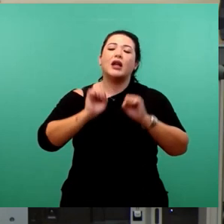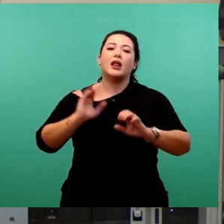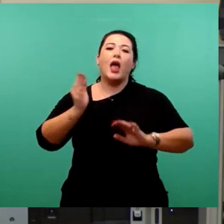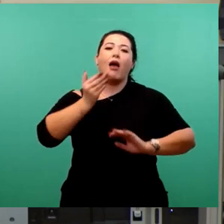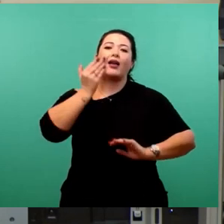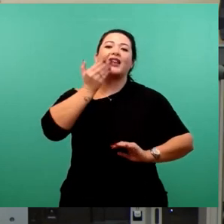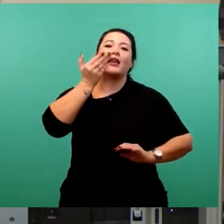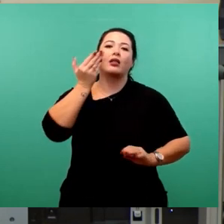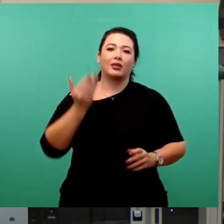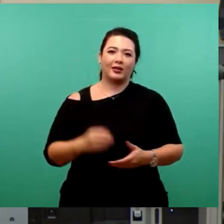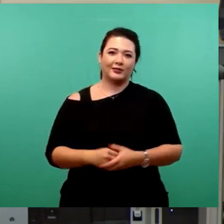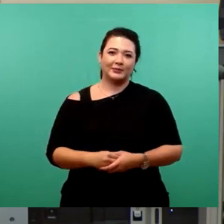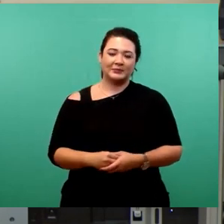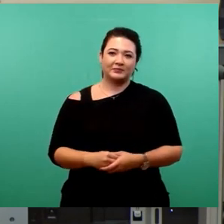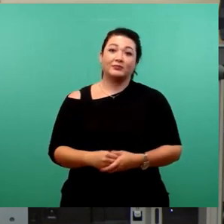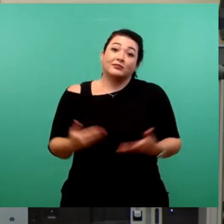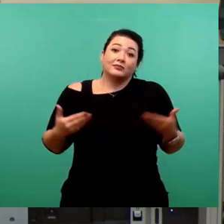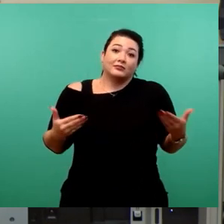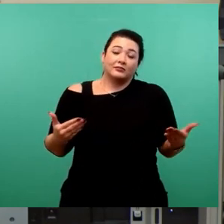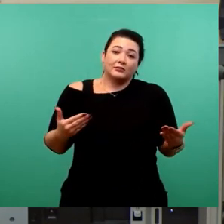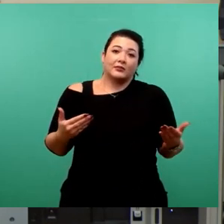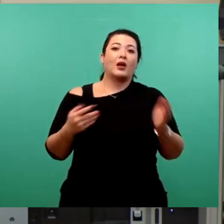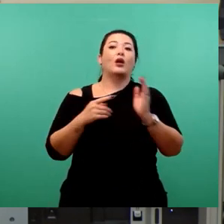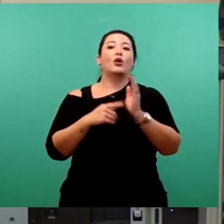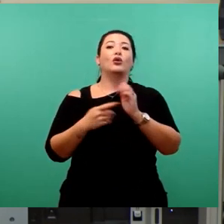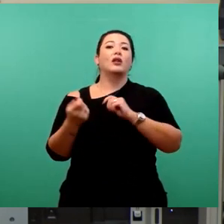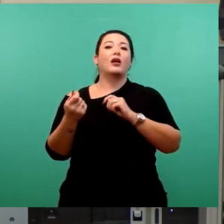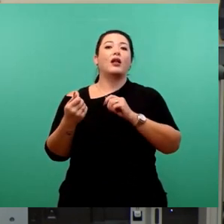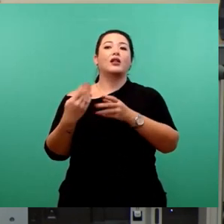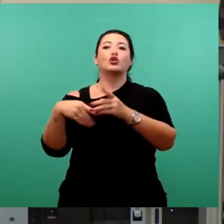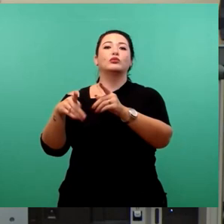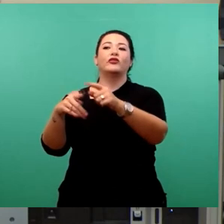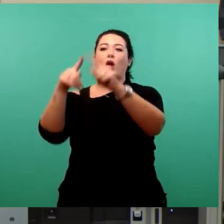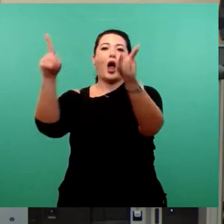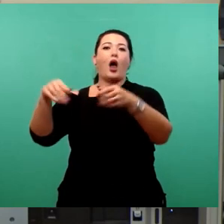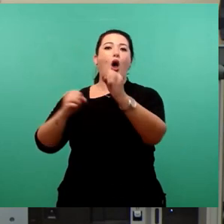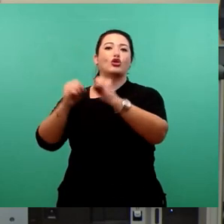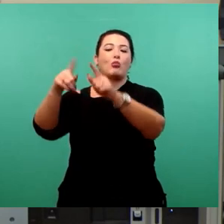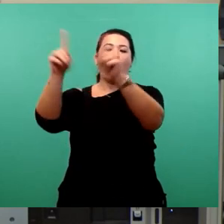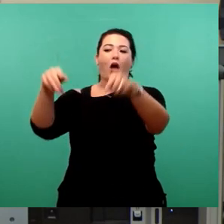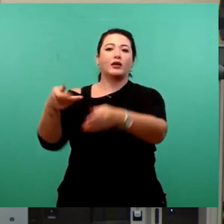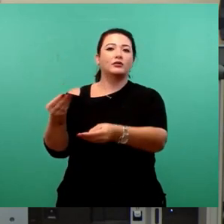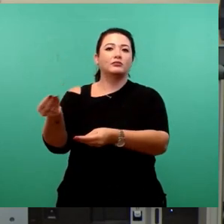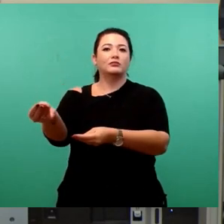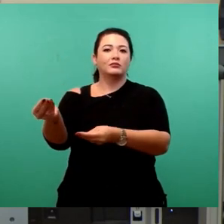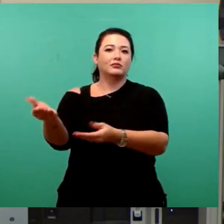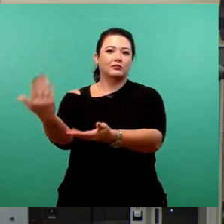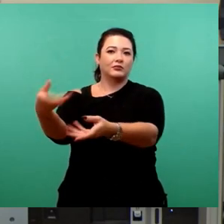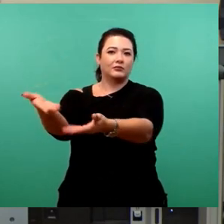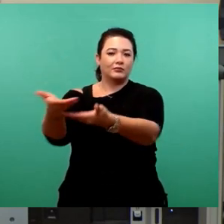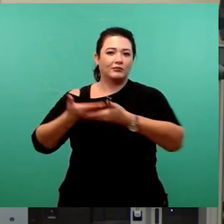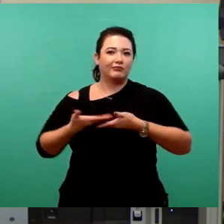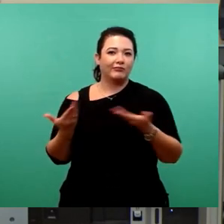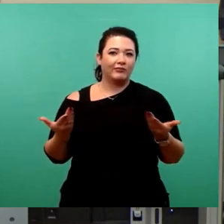Naja, Geld kommt ja aus dem Geldautomaten. So, auf jeden Fall kommen wir dann zu dem Paragraf